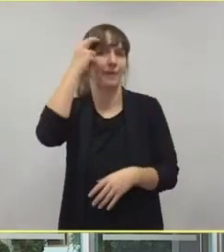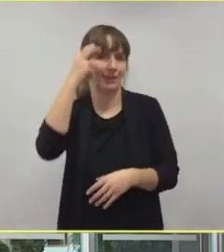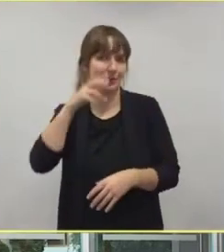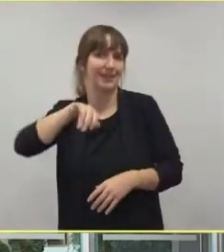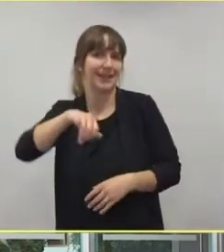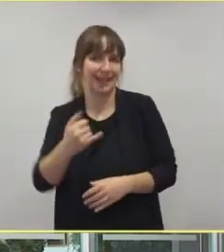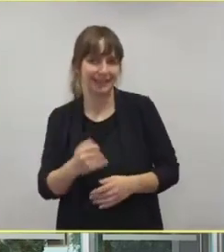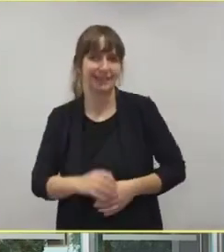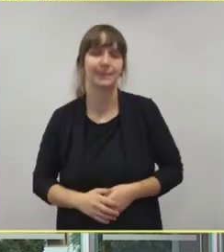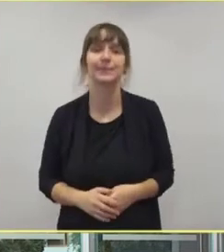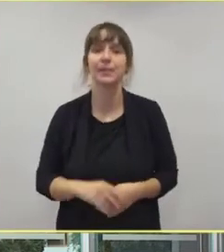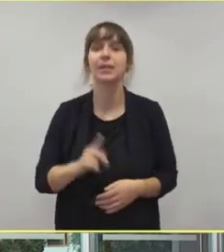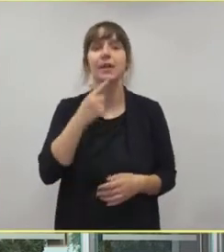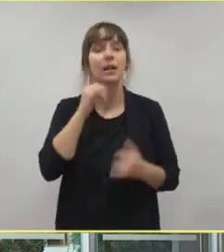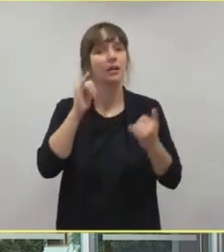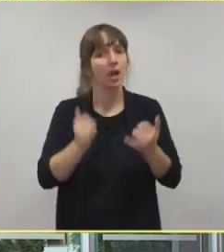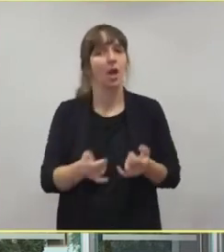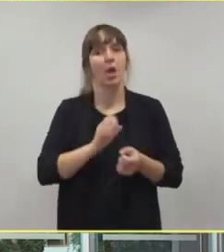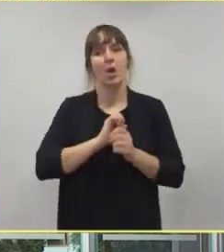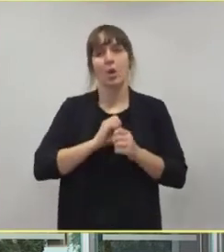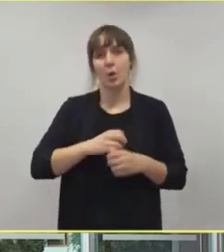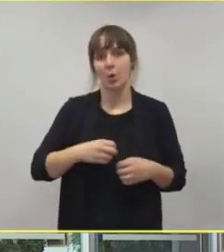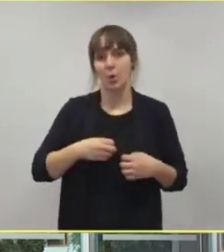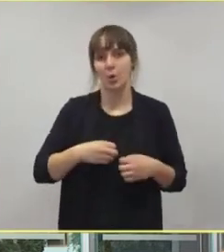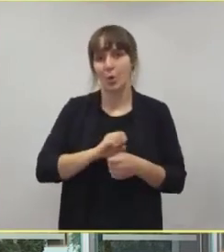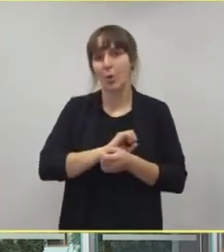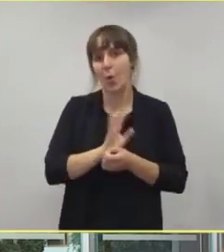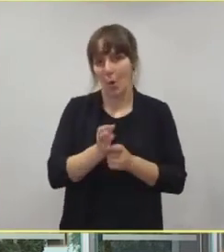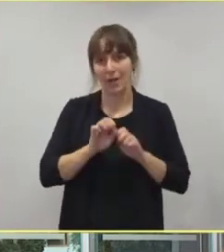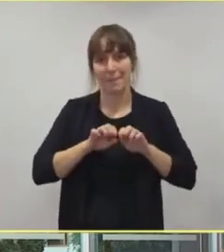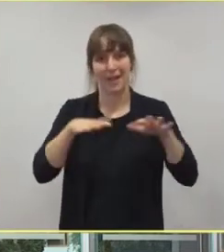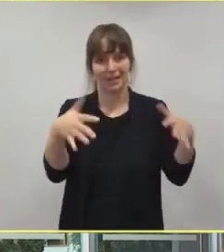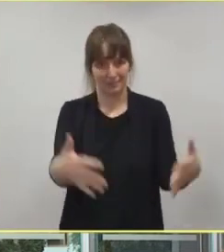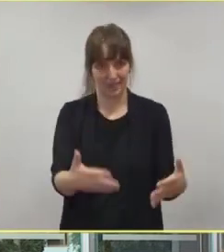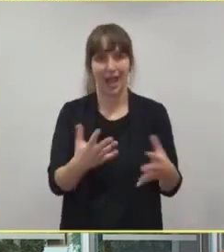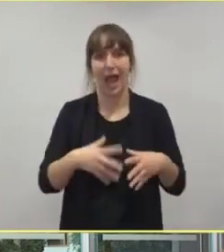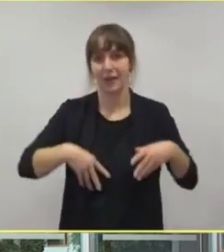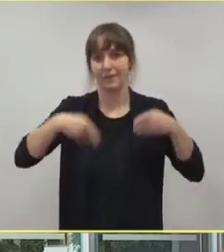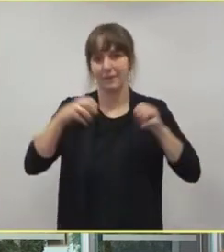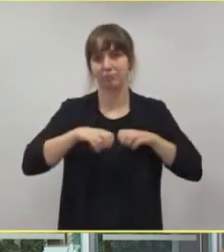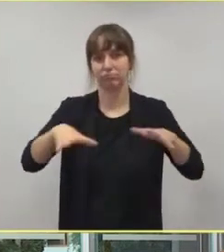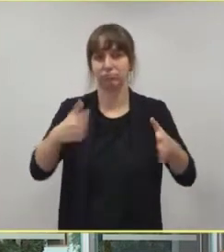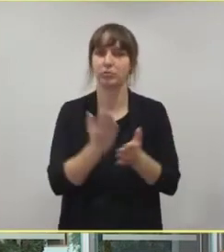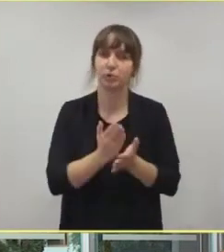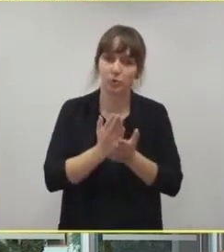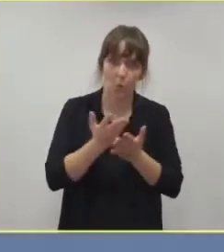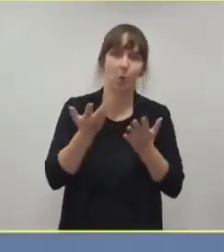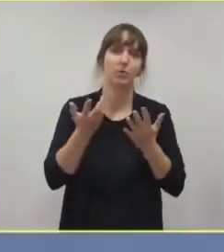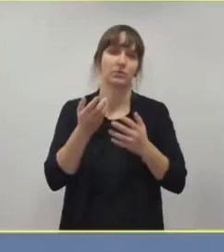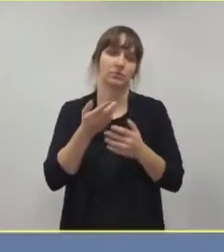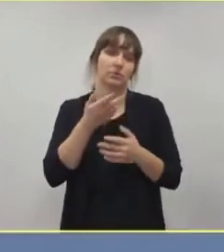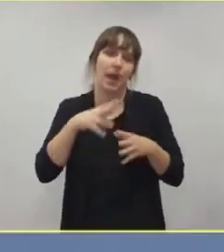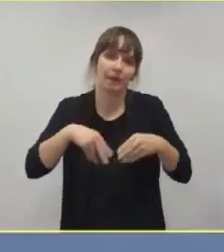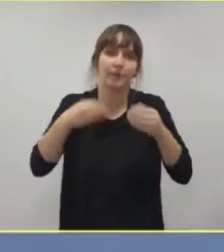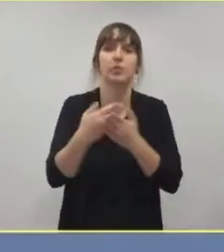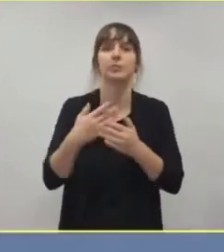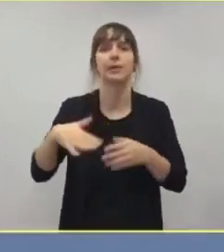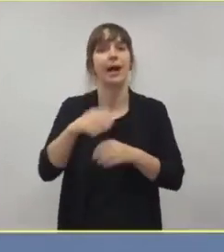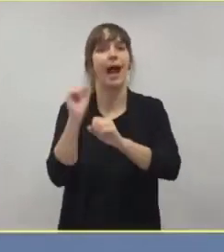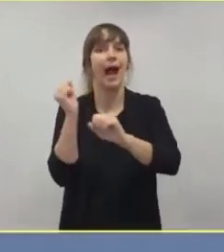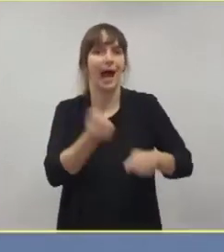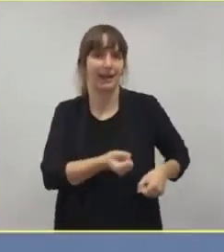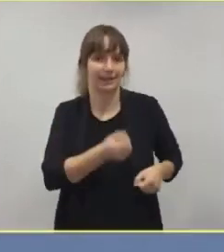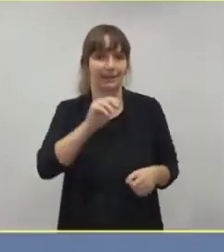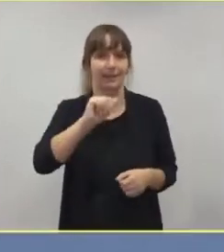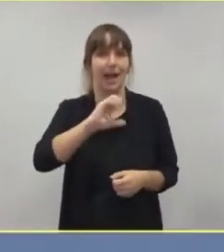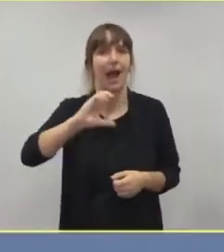zum Anfang der Corona-Pandemie es geübt. Wir standen dort und haben tatsächlich auch im Raum Aachen beispielsweise, ich kann das mal so schildern, in